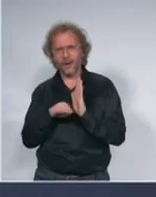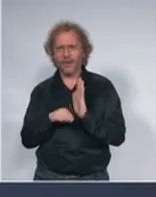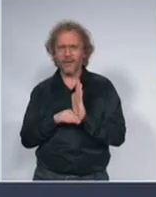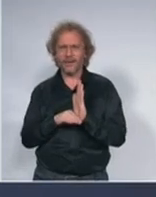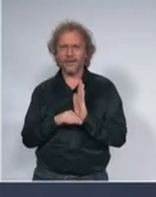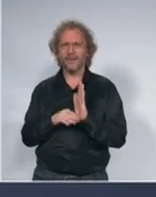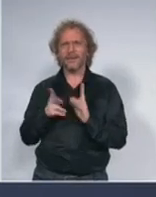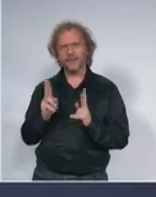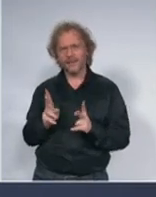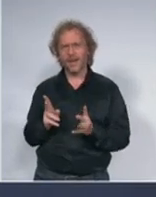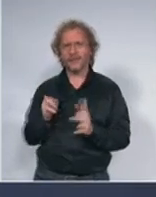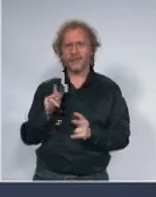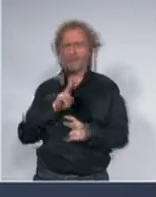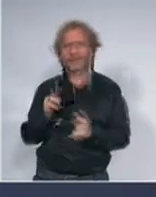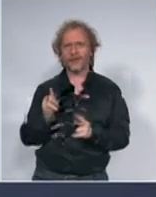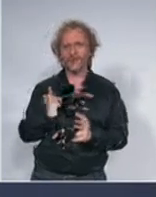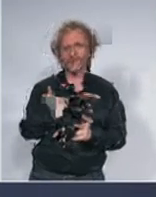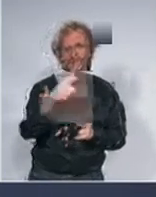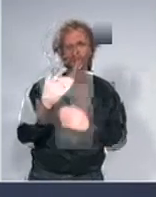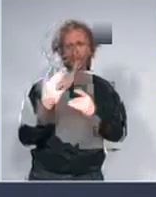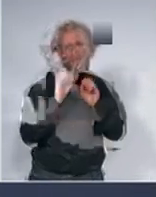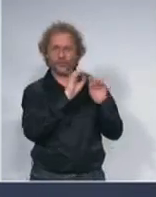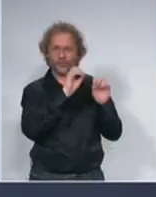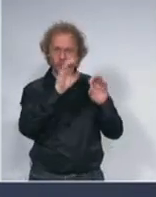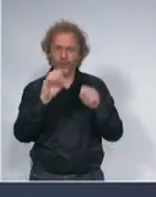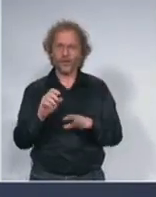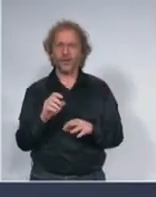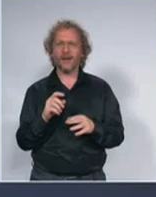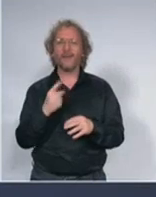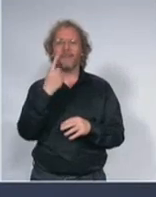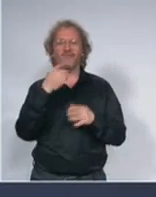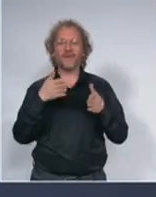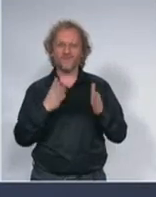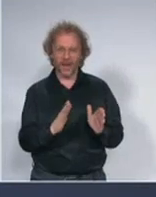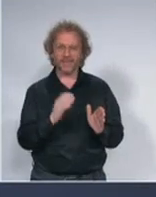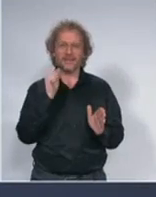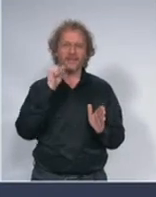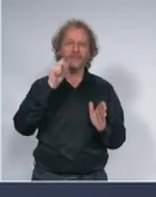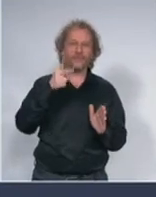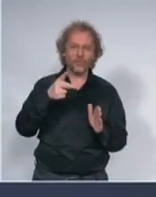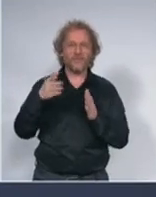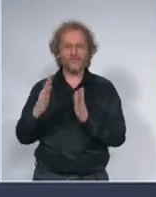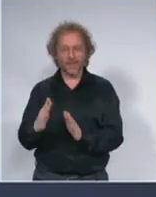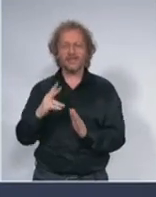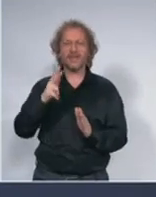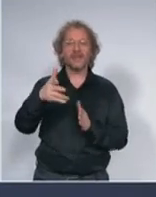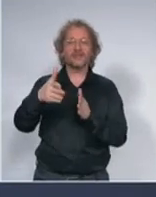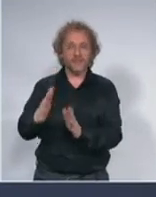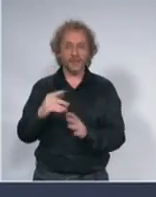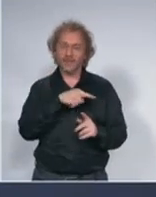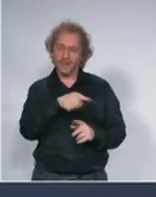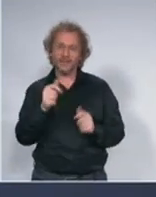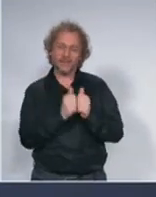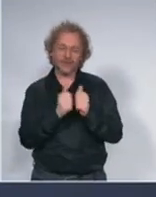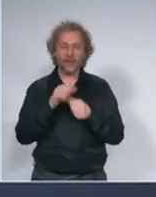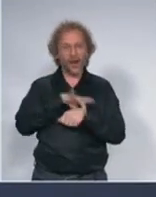neke bolnice koje je faza jedan koje je faza dva koje je faza tri sa lekarskim timovima i sa svim